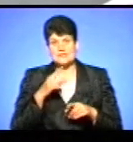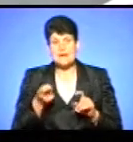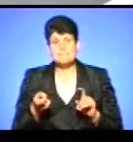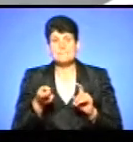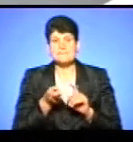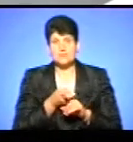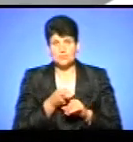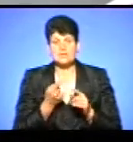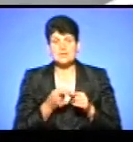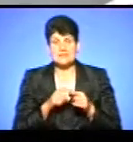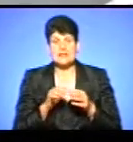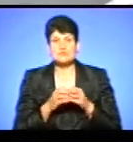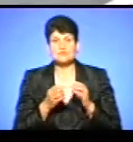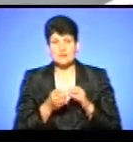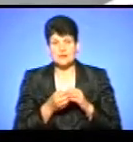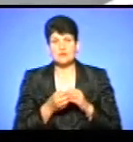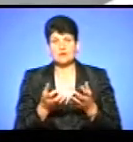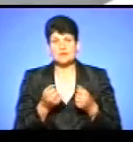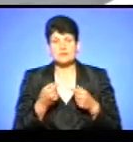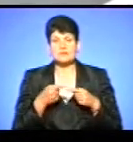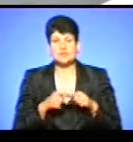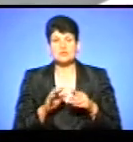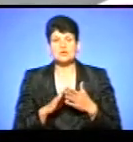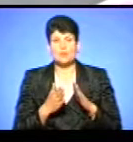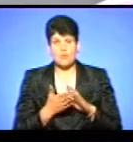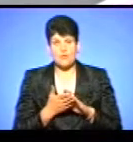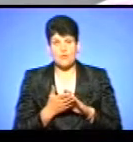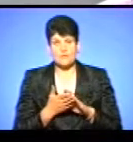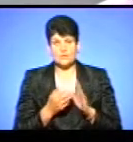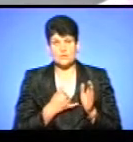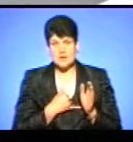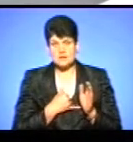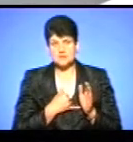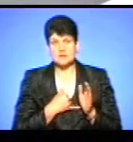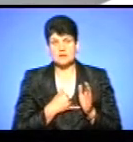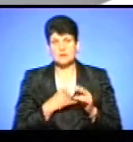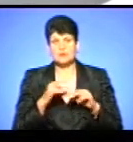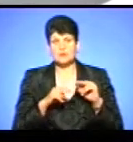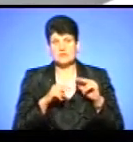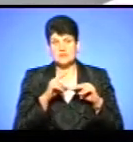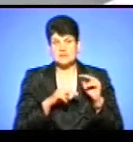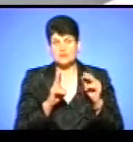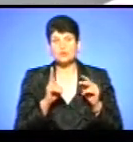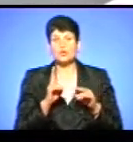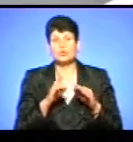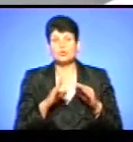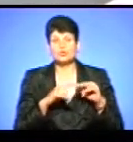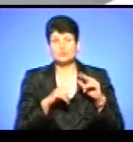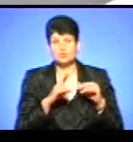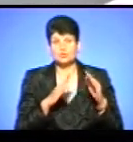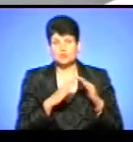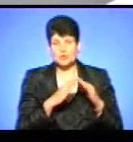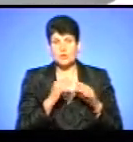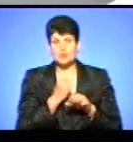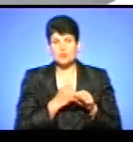результатами отримання технічних умов у нас. Відвідний забудівник, хто будує будинок, розробляє